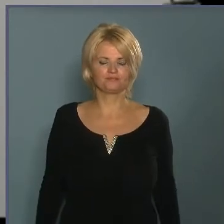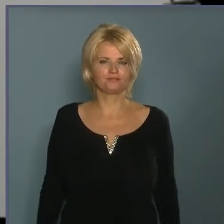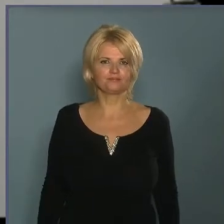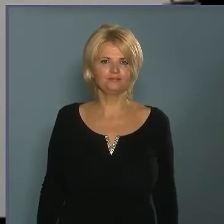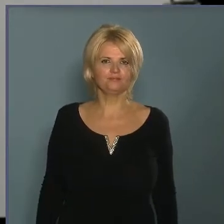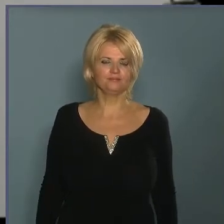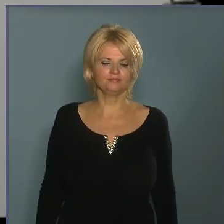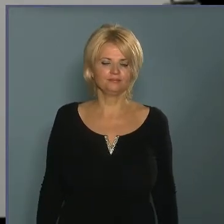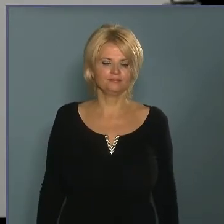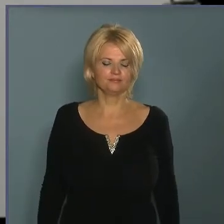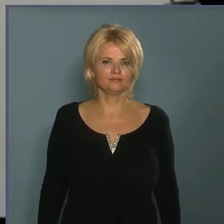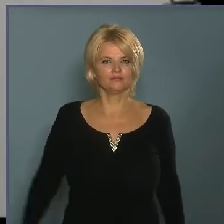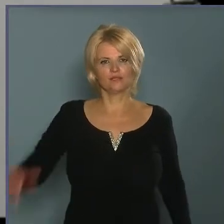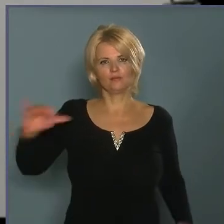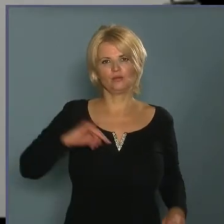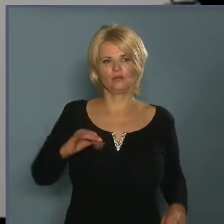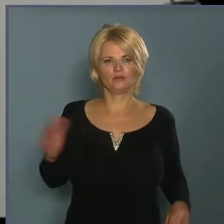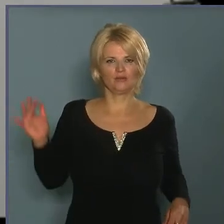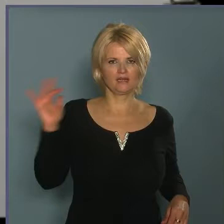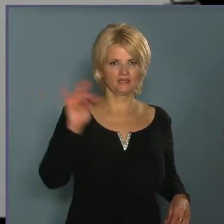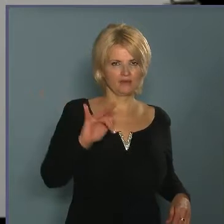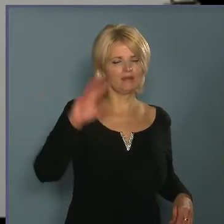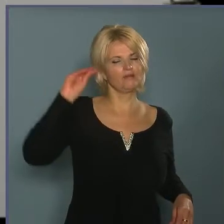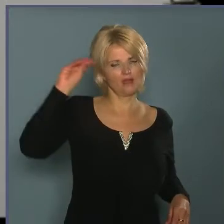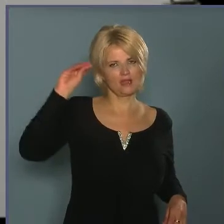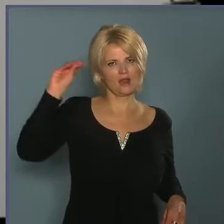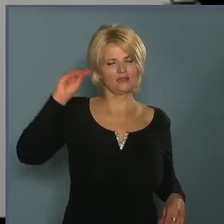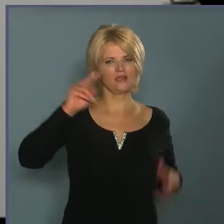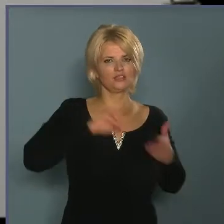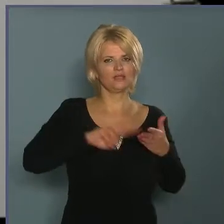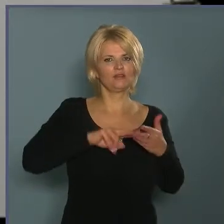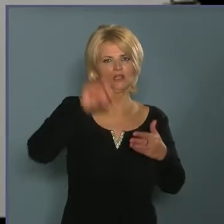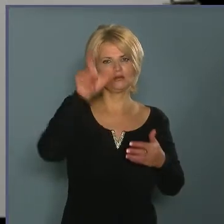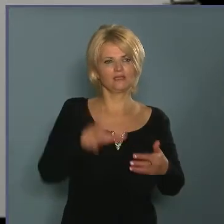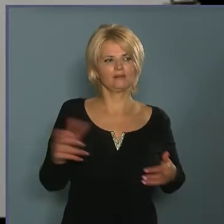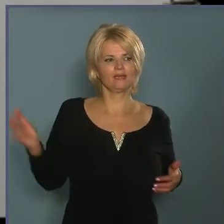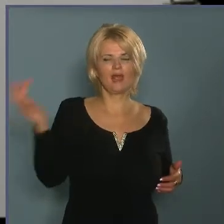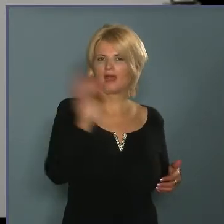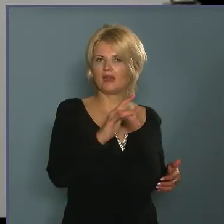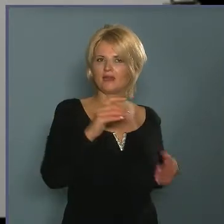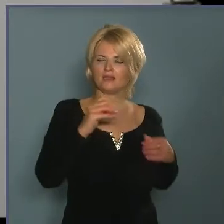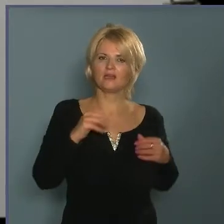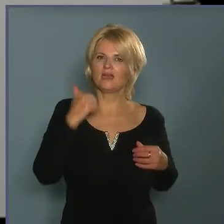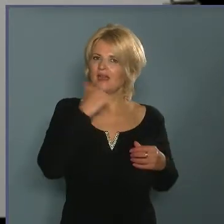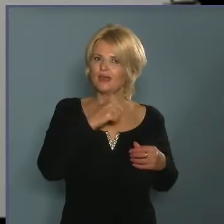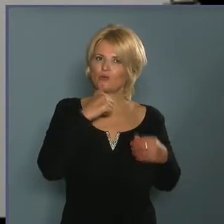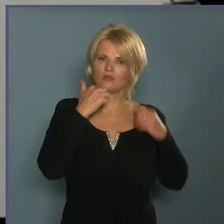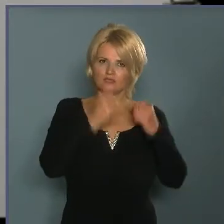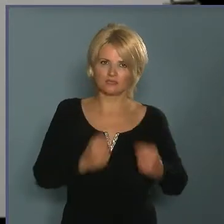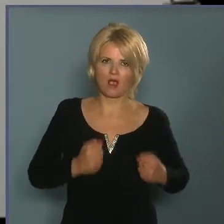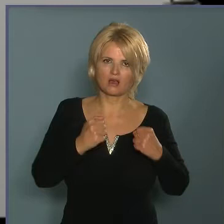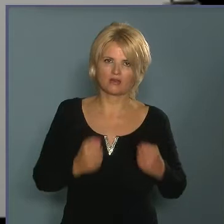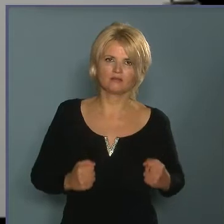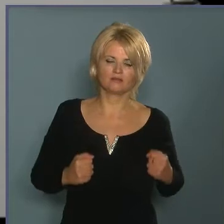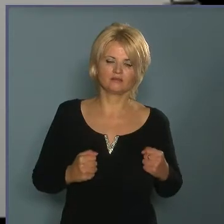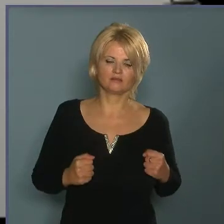mondani, hogy az elkövetővel szemben azért tettünk büntető fejjelentést is hivatalos személy jeleni előszak miatt, tehát párhozamos vagy másik eljelást is